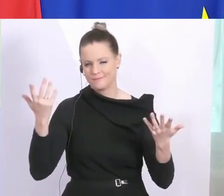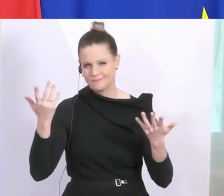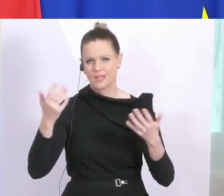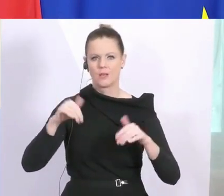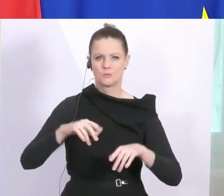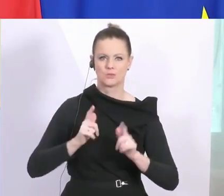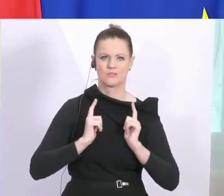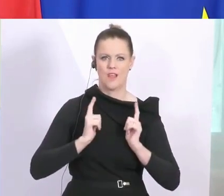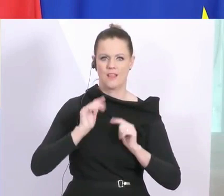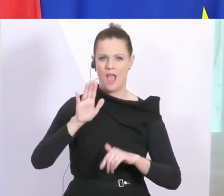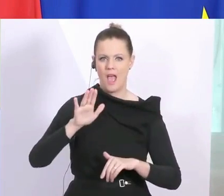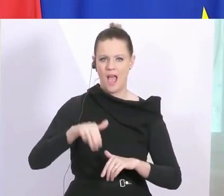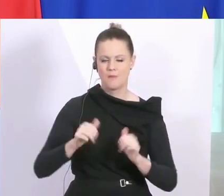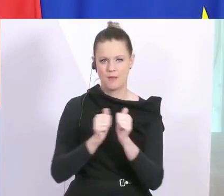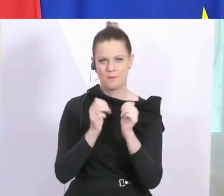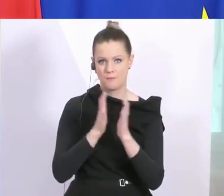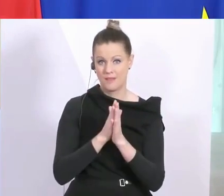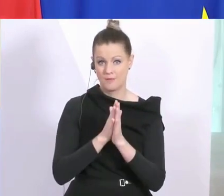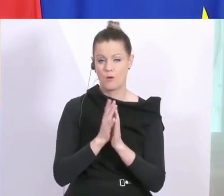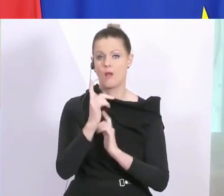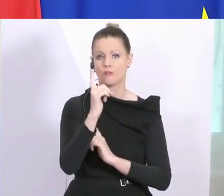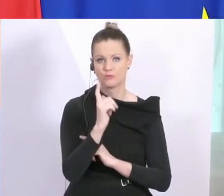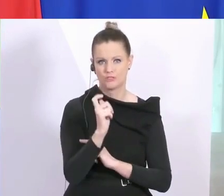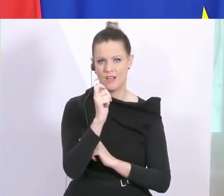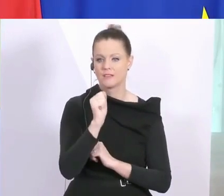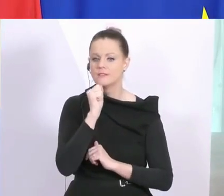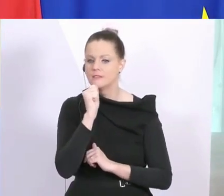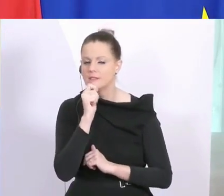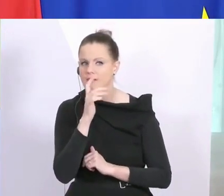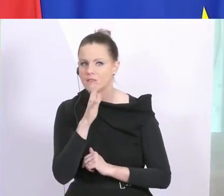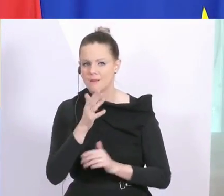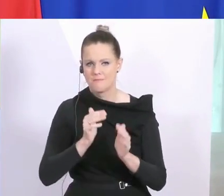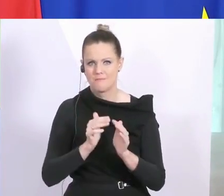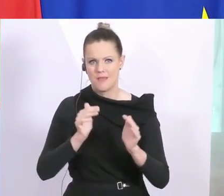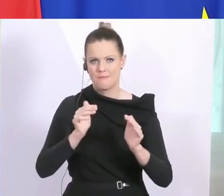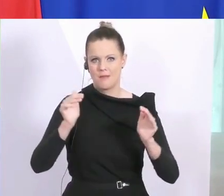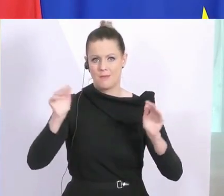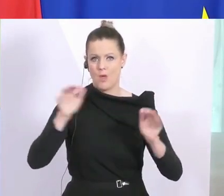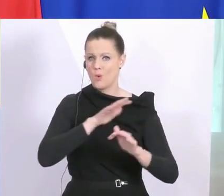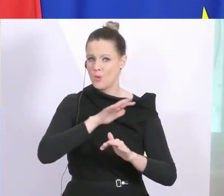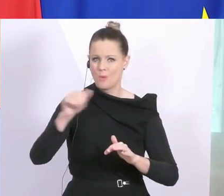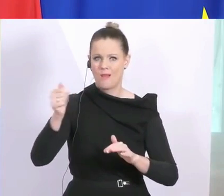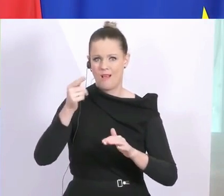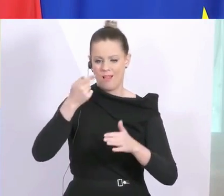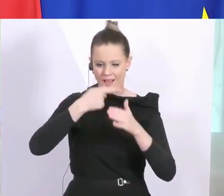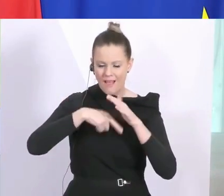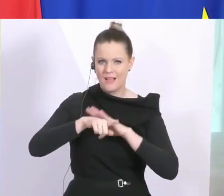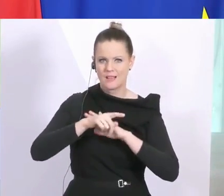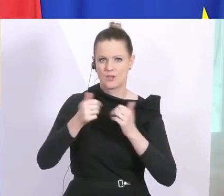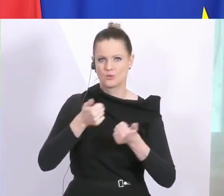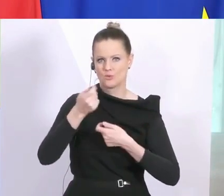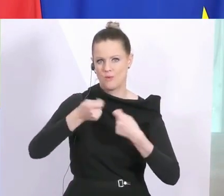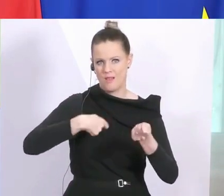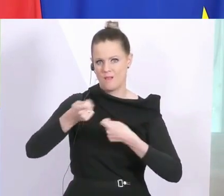werden die ersten starten und dann in den nächsten Tagen sollten wir so weit sein, dass man wirklich überall beim Eingang am Supermarkt eine